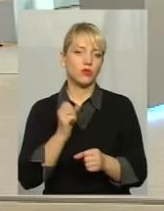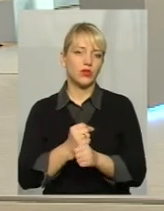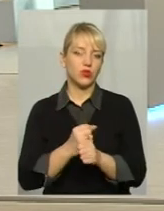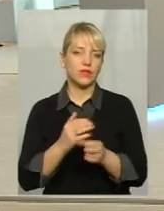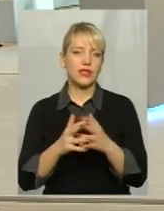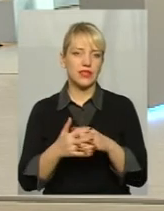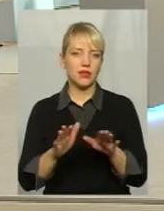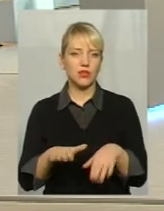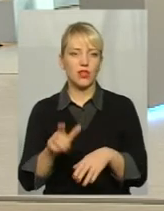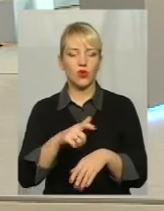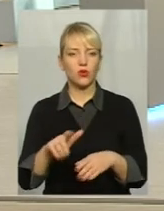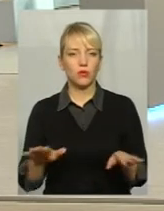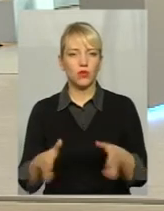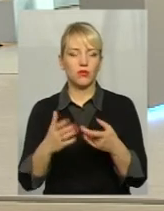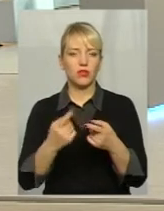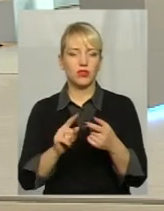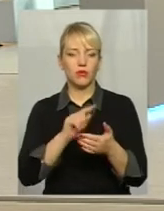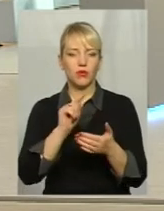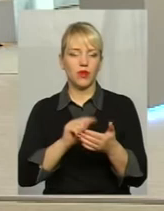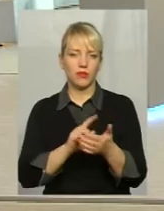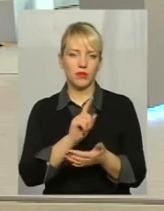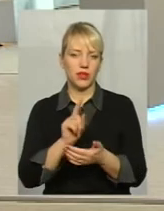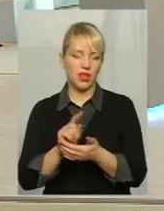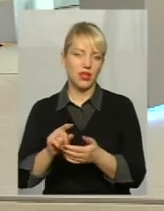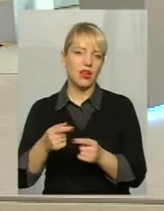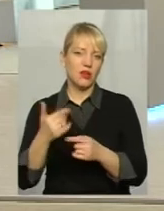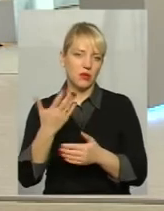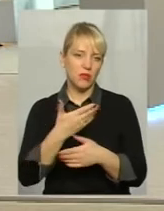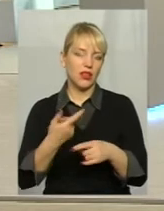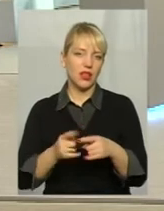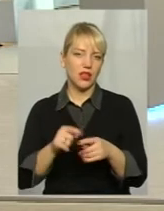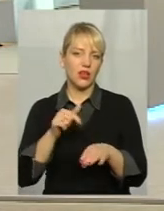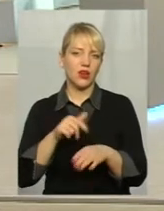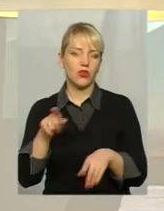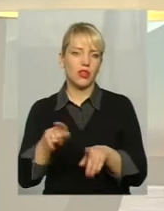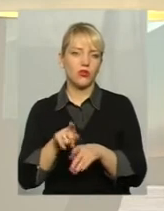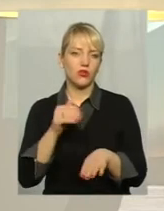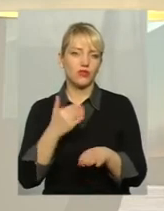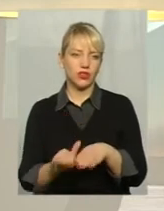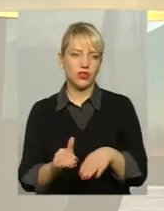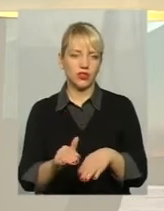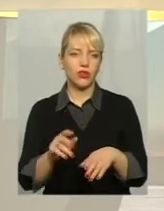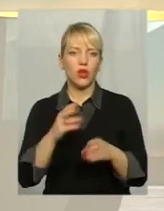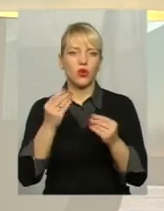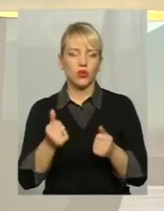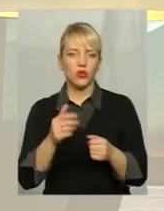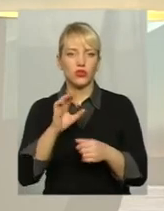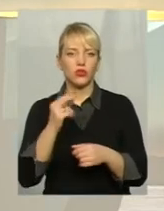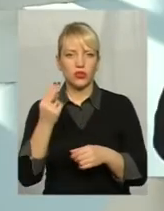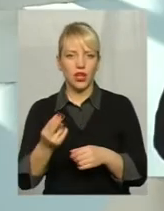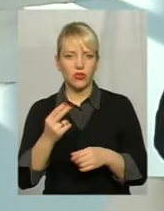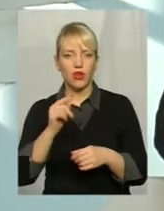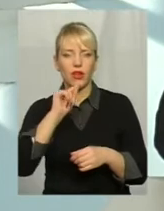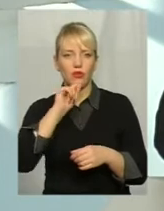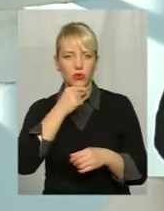люди піднімають ці проблемні питання і ми на них реагуємо Також виділено за кошти соціально-економічного